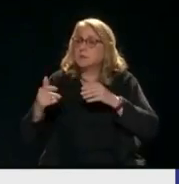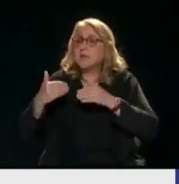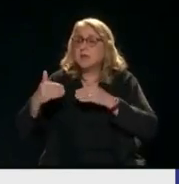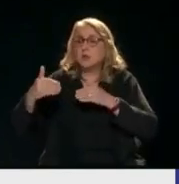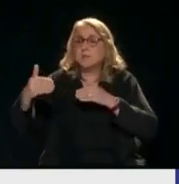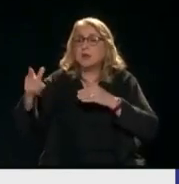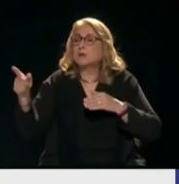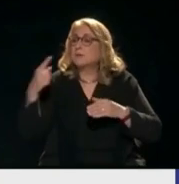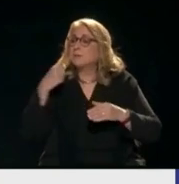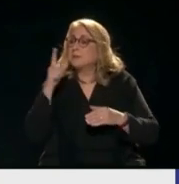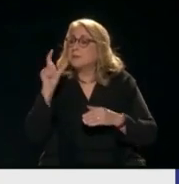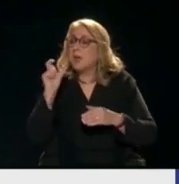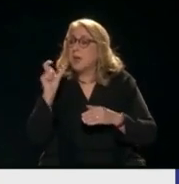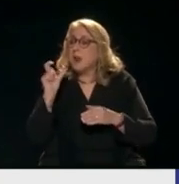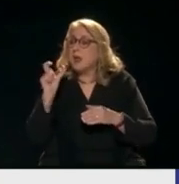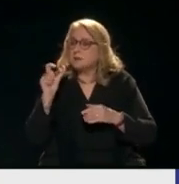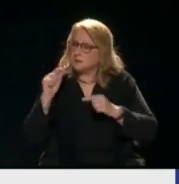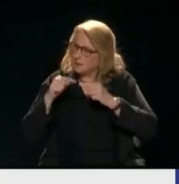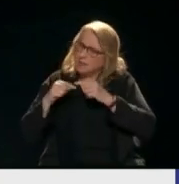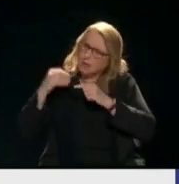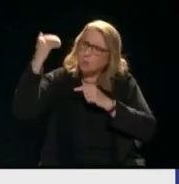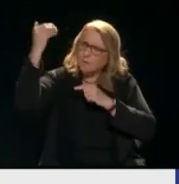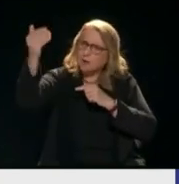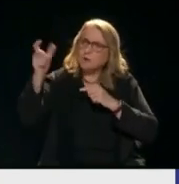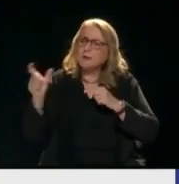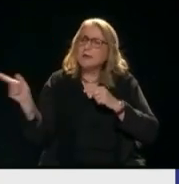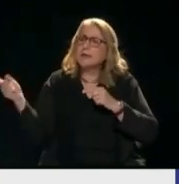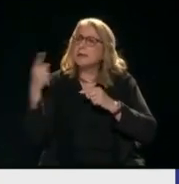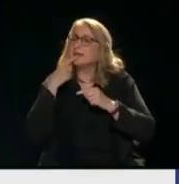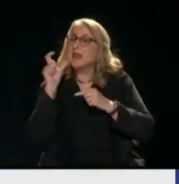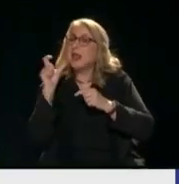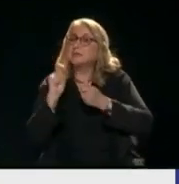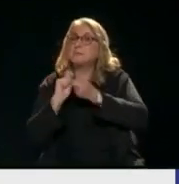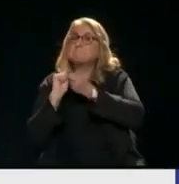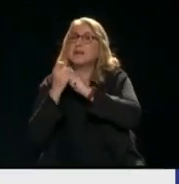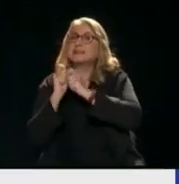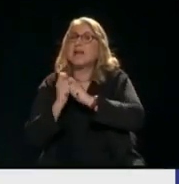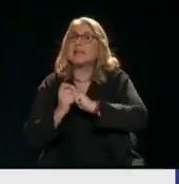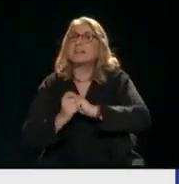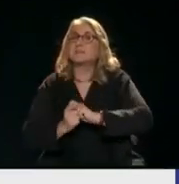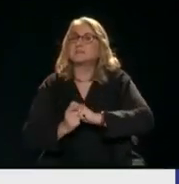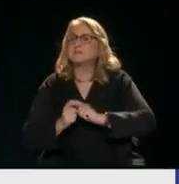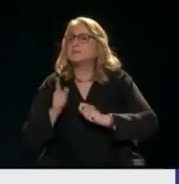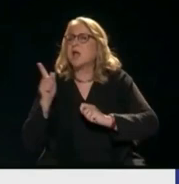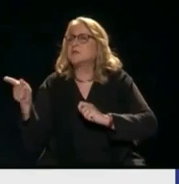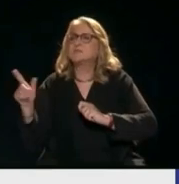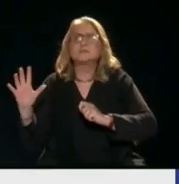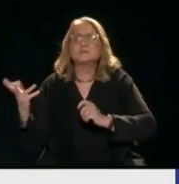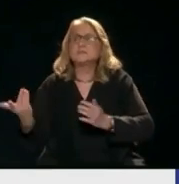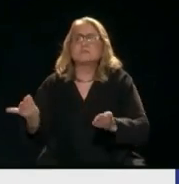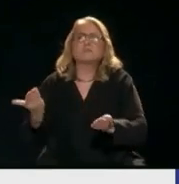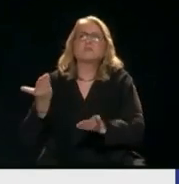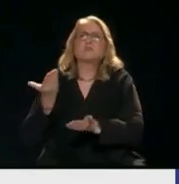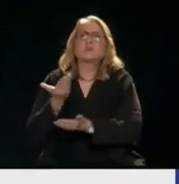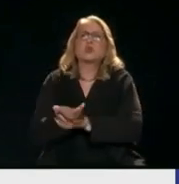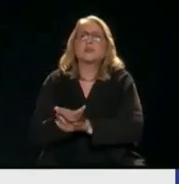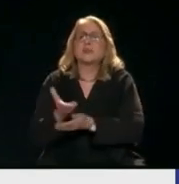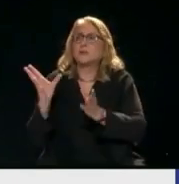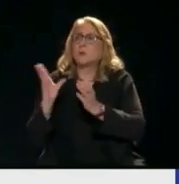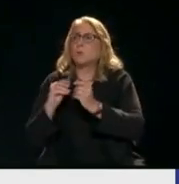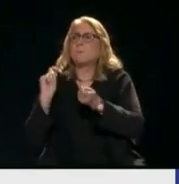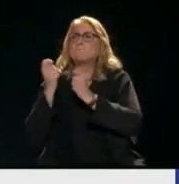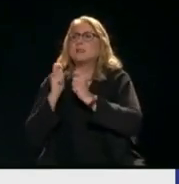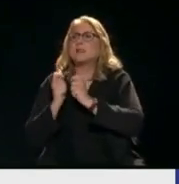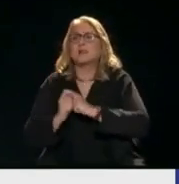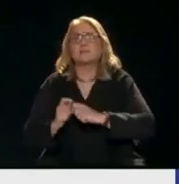διάστημα Αλλά και μακροπρόθεσμα Μεταρρυθμίσεις Τι πρέπει να γίνει κατά εσάς Για να αλλάξουν τα πράγματα Να μπορούμε να